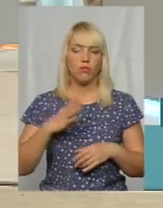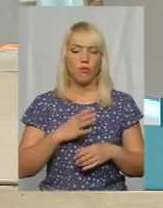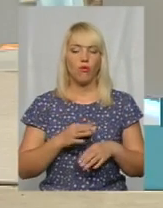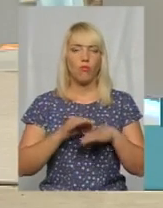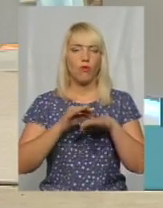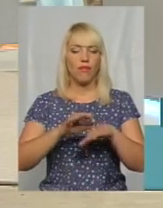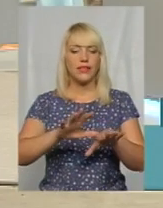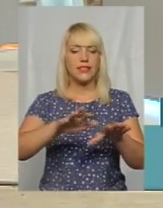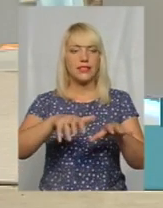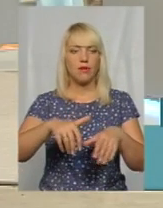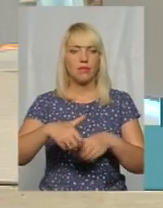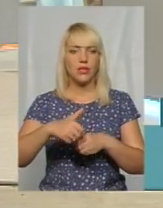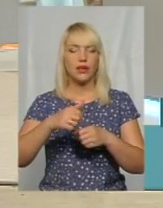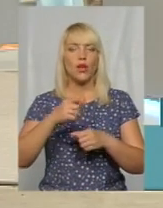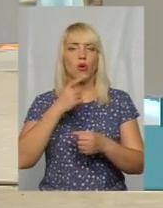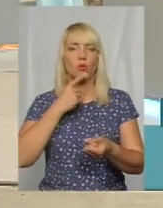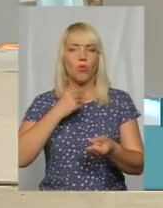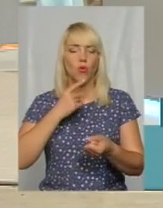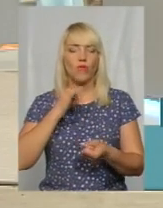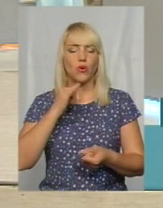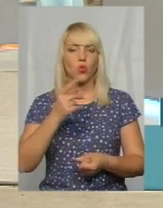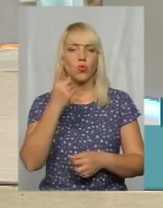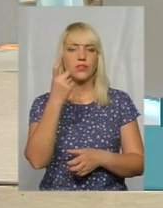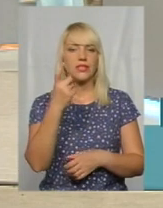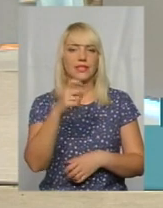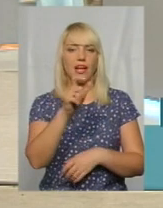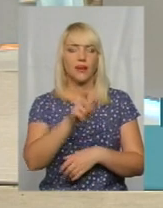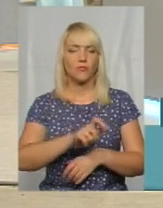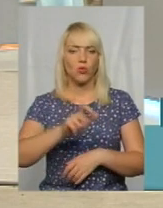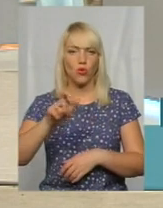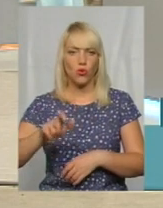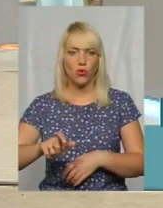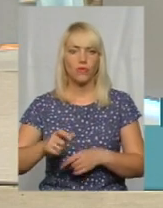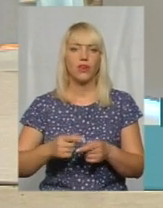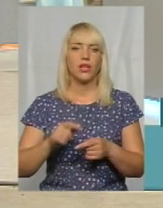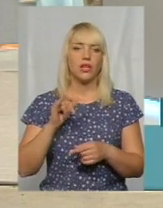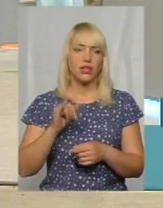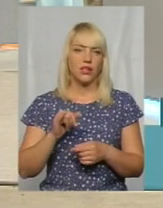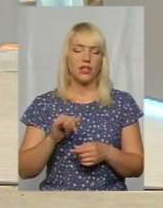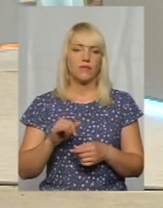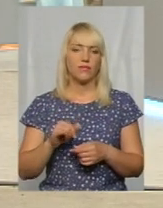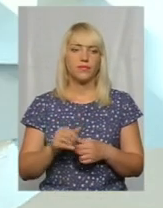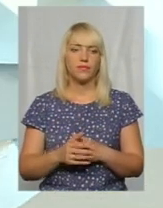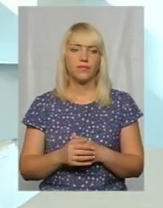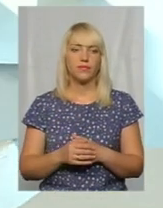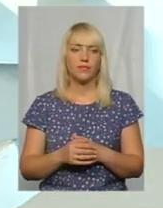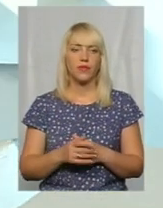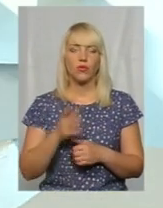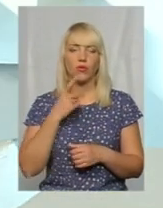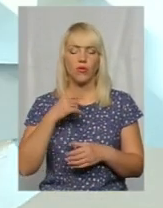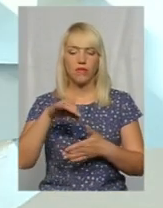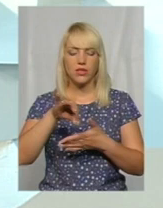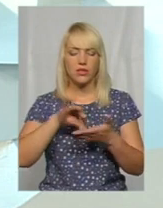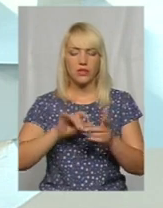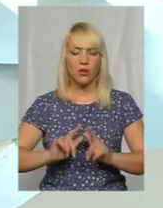у 100 донорів крові саме у цьому доноромобілі. Крові зразу